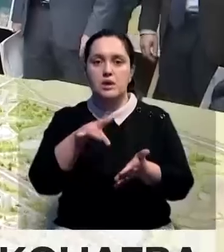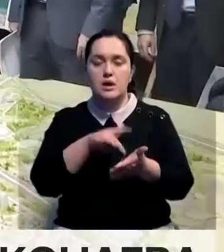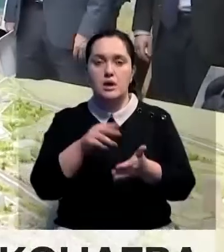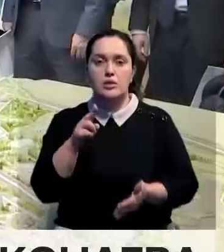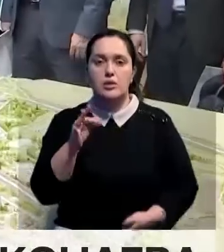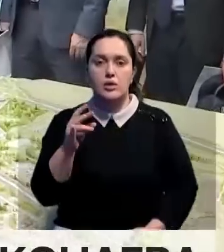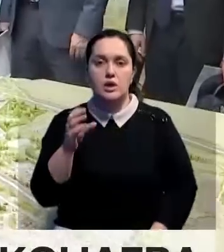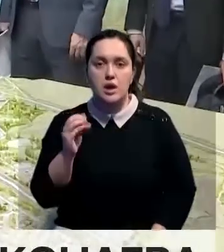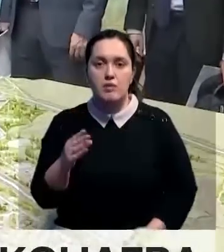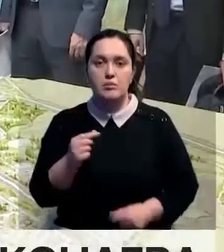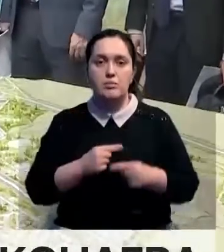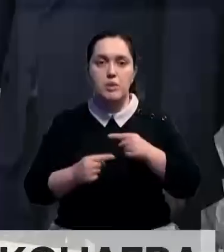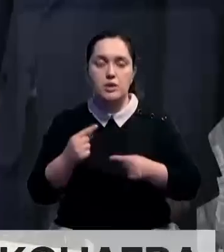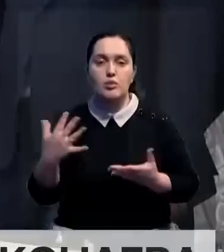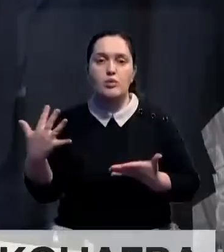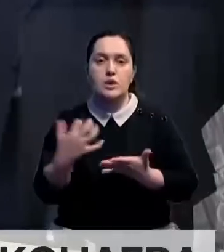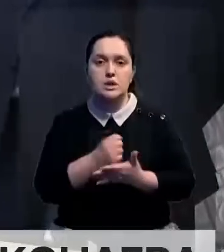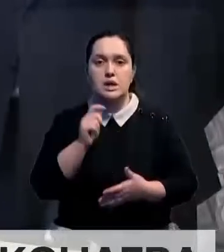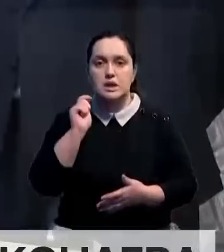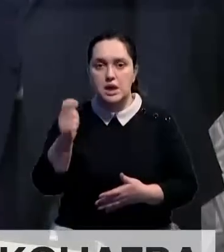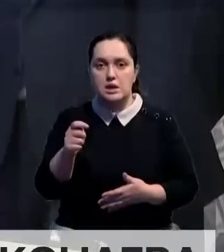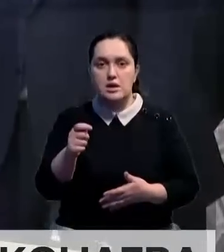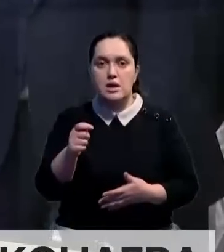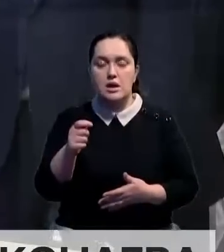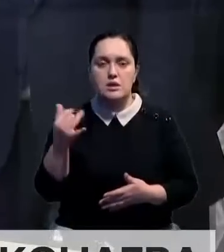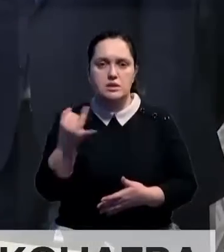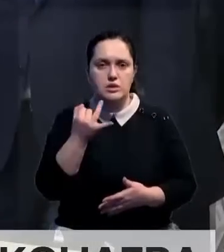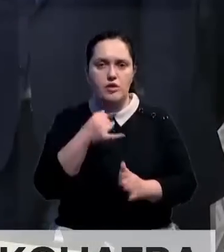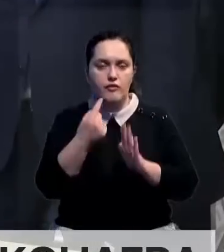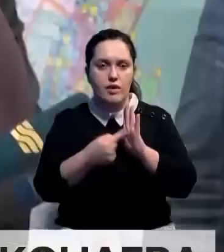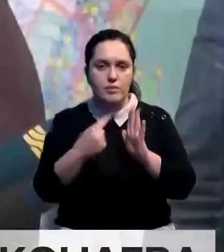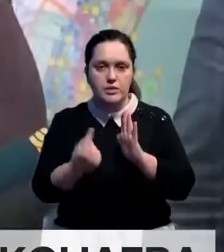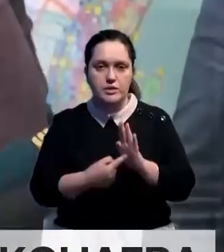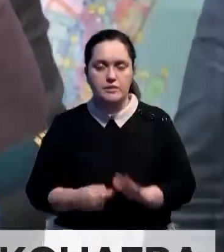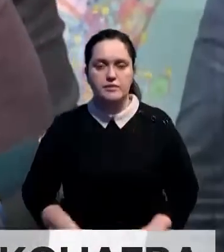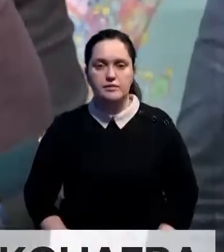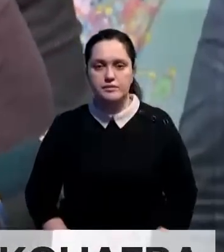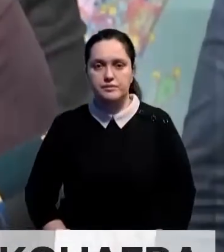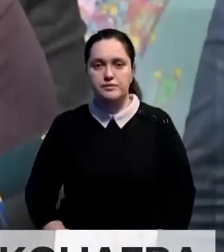планом города Пунаев. Предпринимателям удалось задать министру ряд интересующих вопросов.